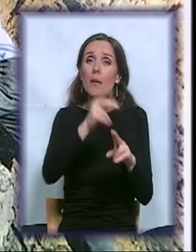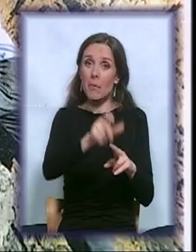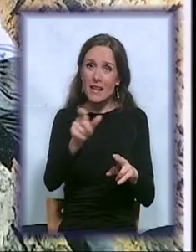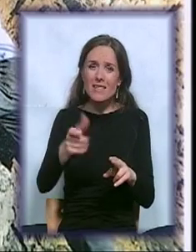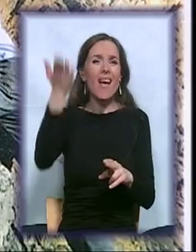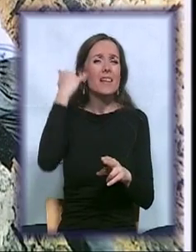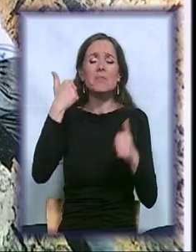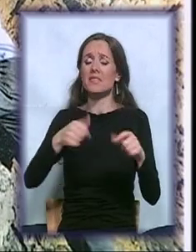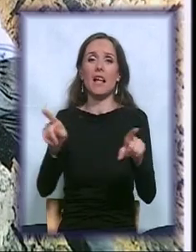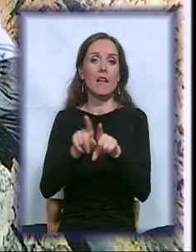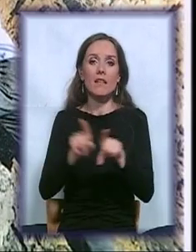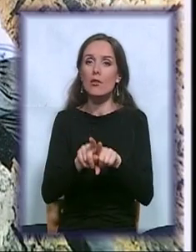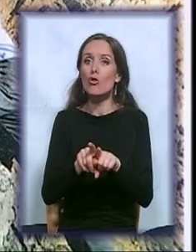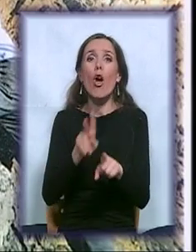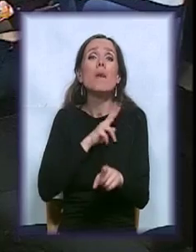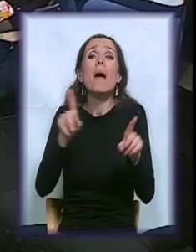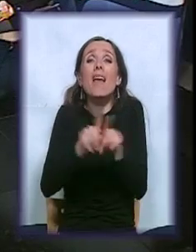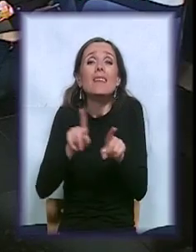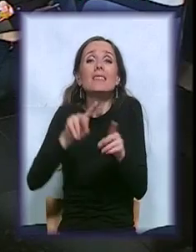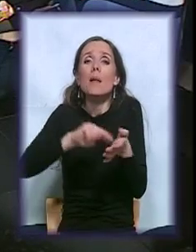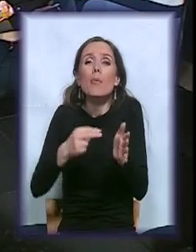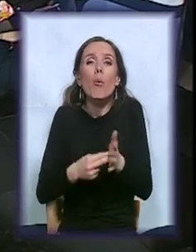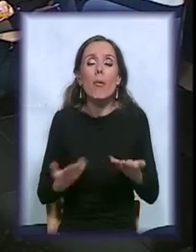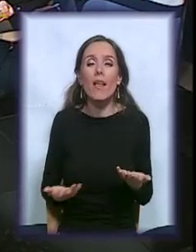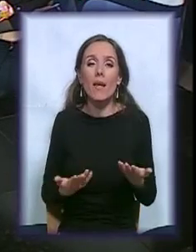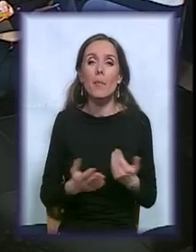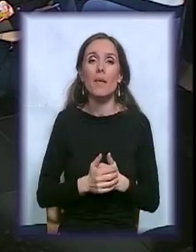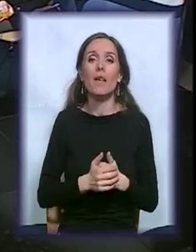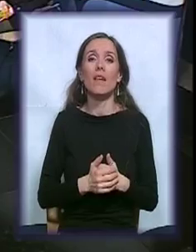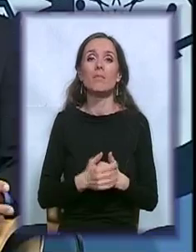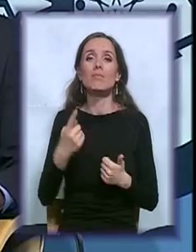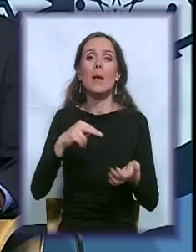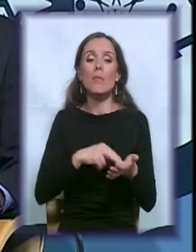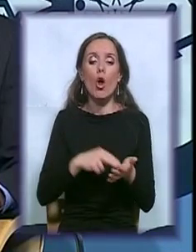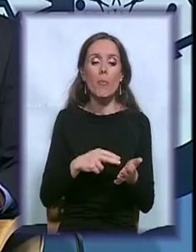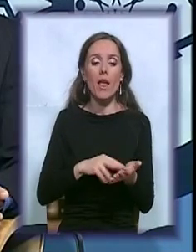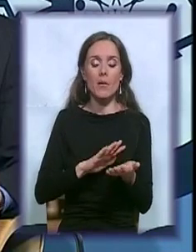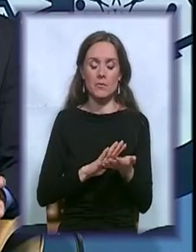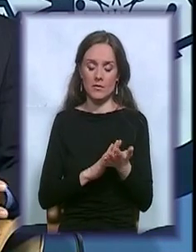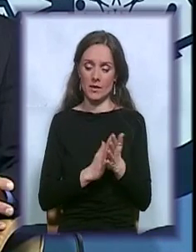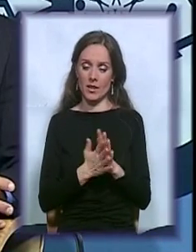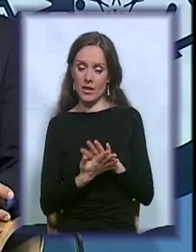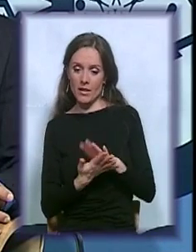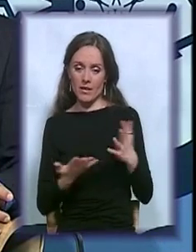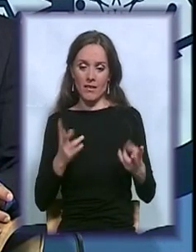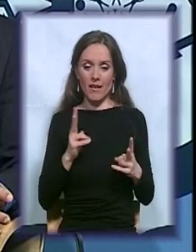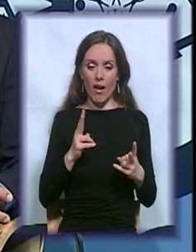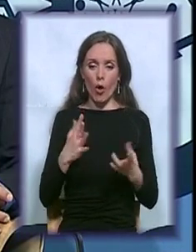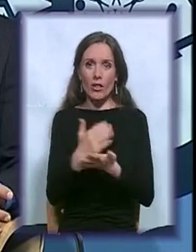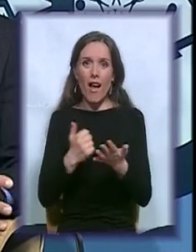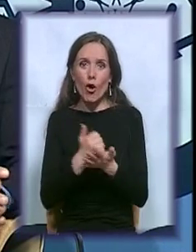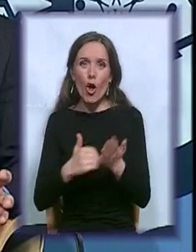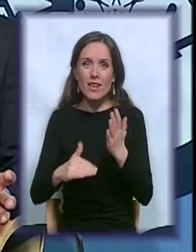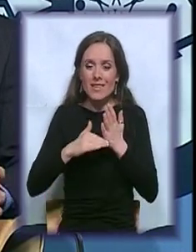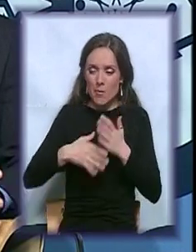nailazi na iste probleme, na problem adaptacije, na problem upotrebe pomagala,